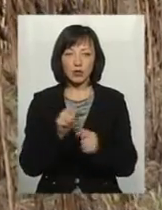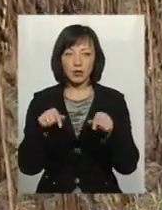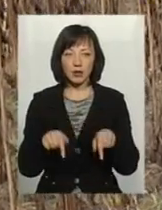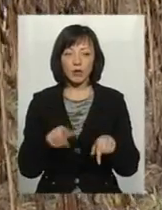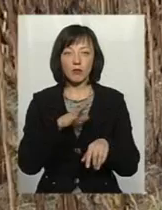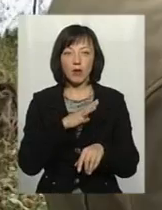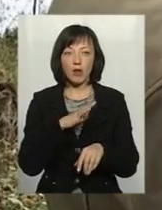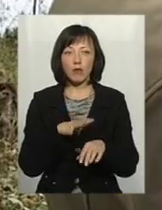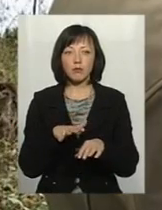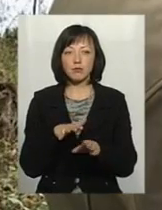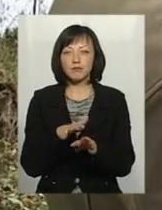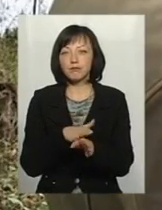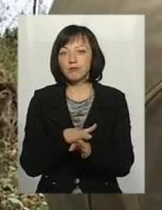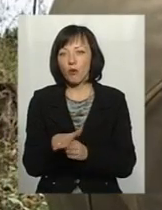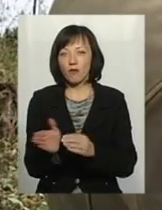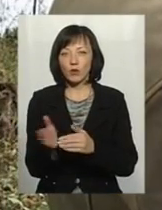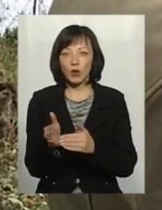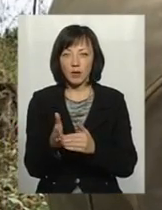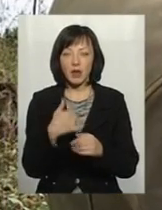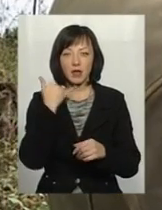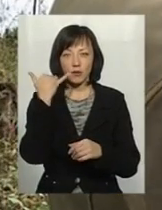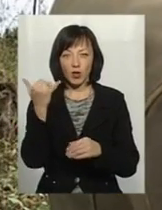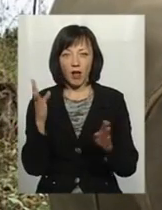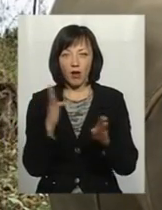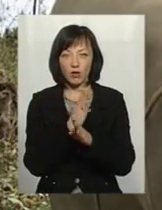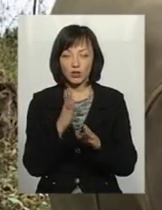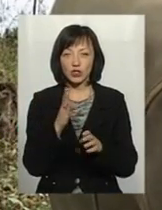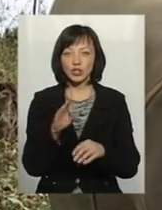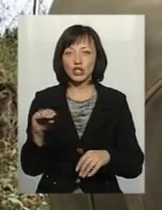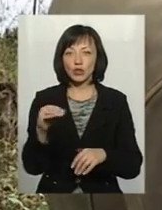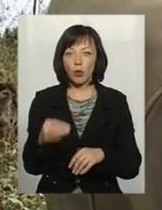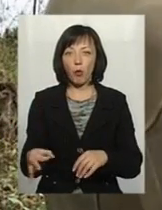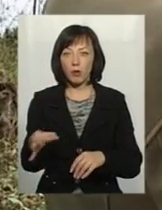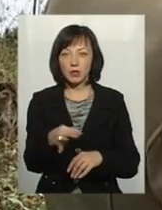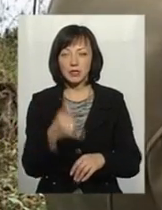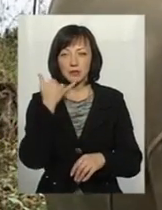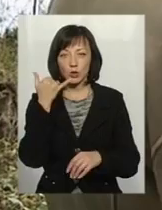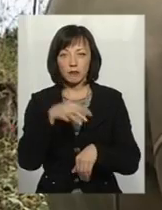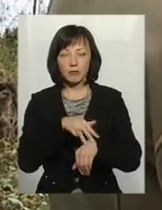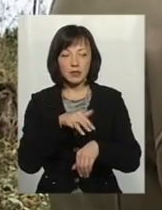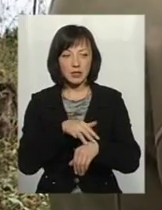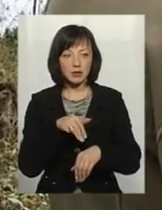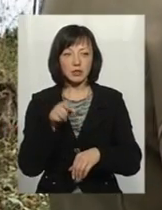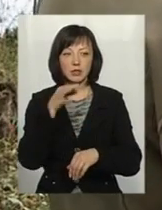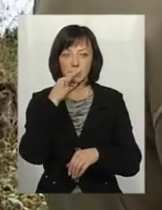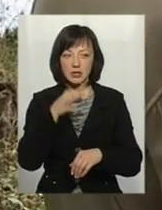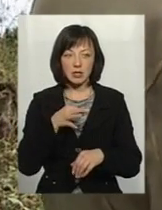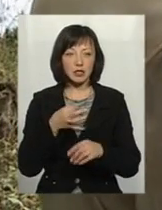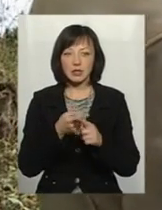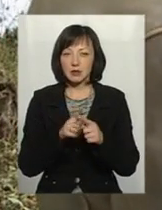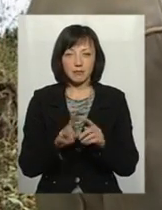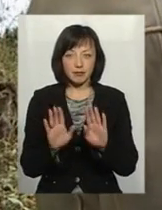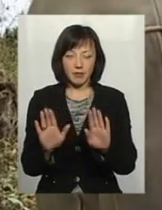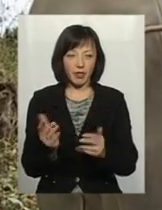біло риби. Звонив я в екологію, в Житомир, обласну. Звонив я в миліцію. Вони сказали, що вони не